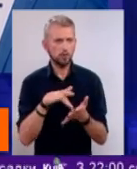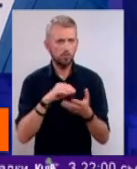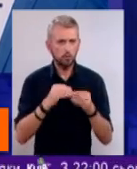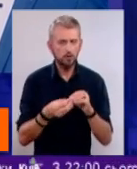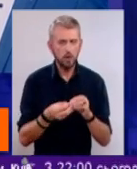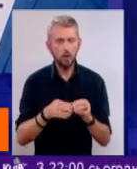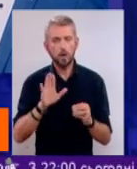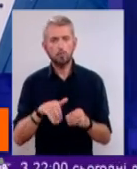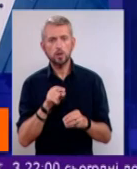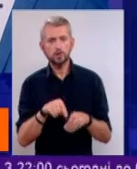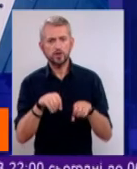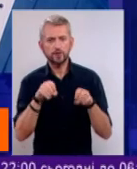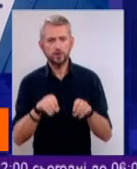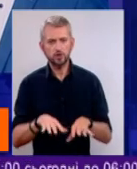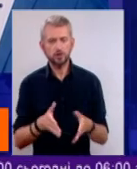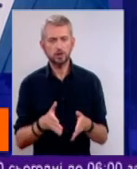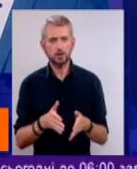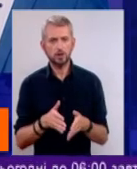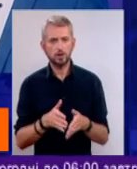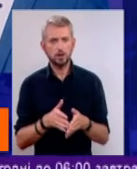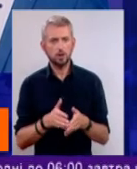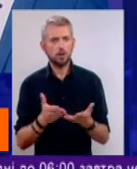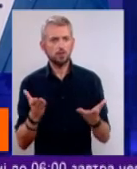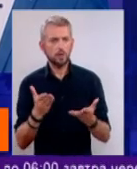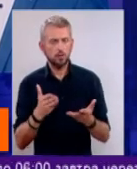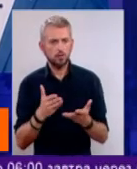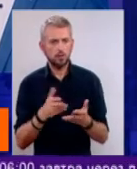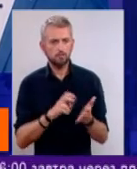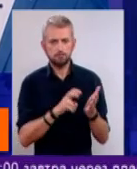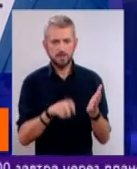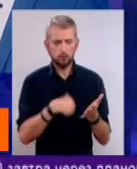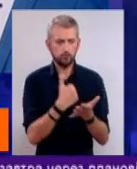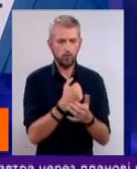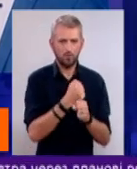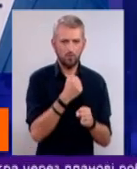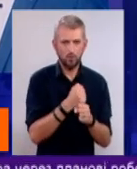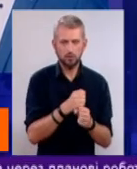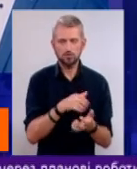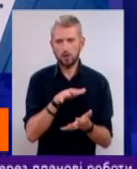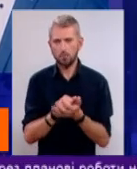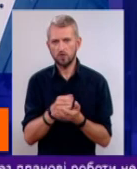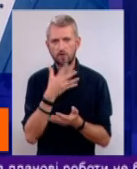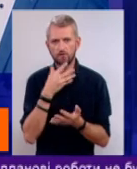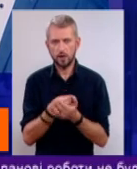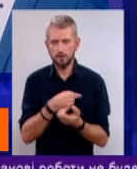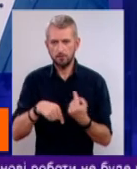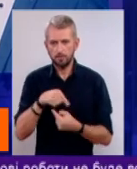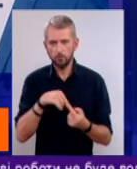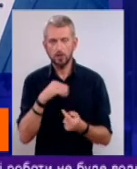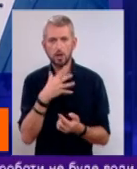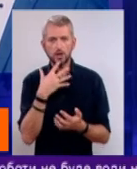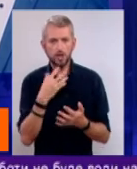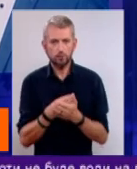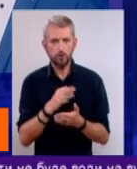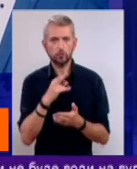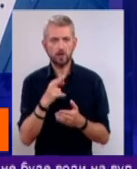потім вони вирішили піти із якоїсь основної роботи, займатися власним бізнесом, і просто на своїх соціальних